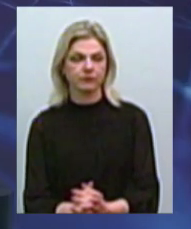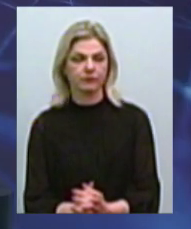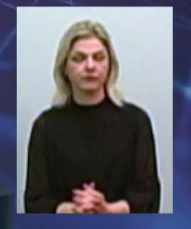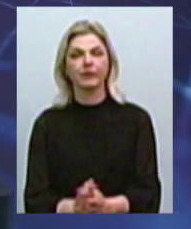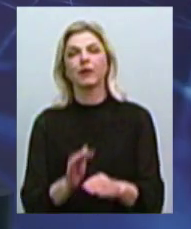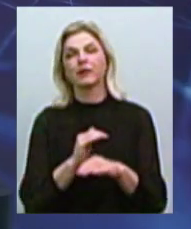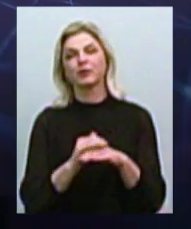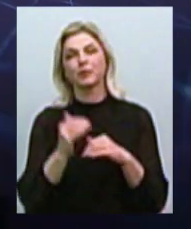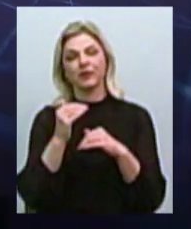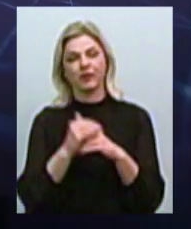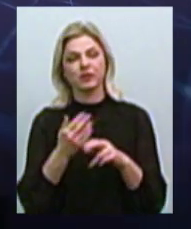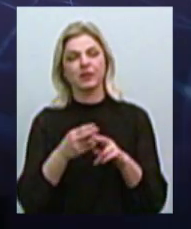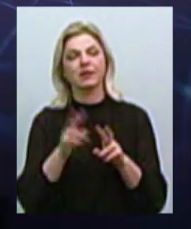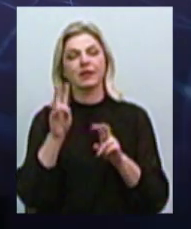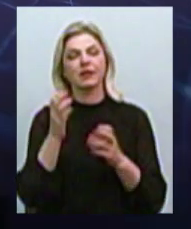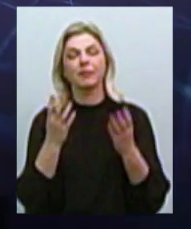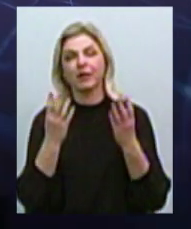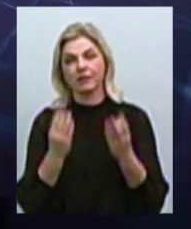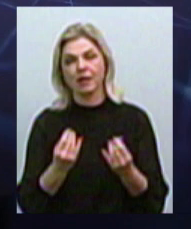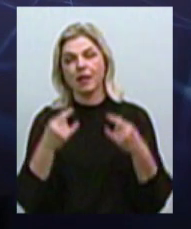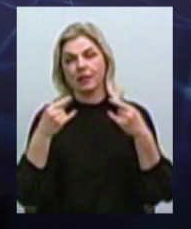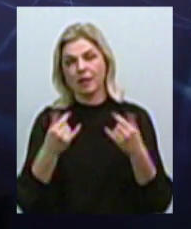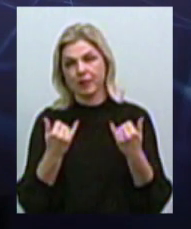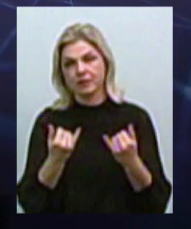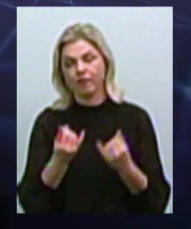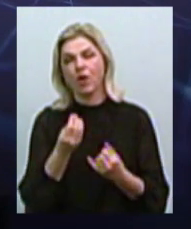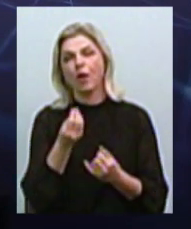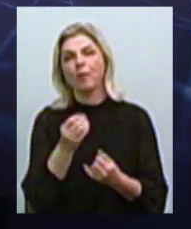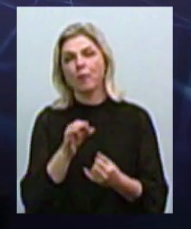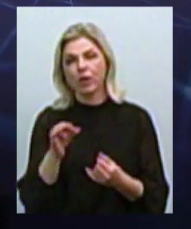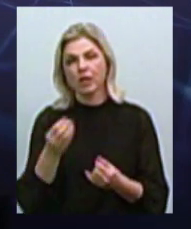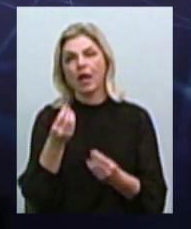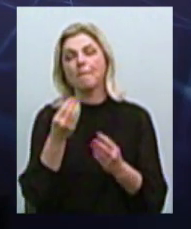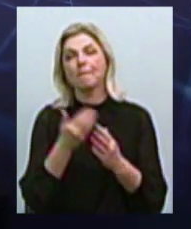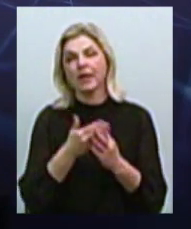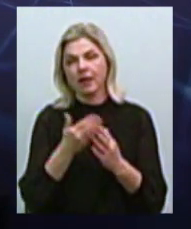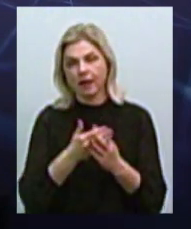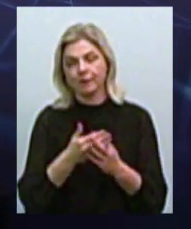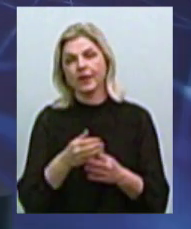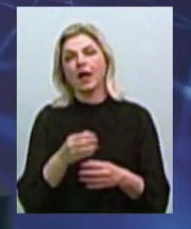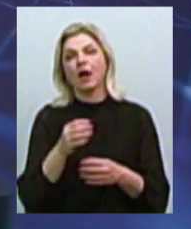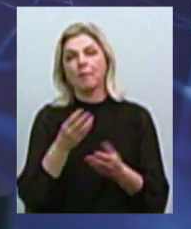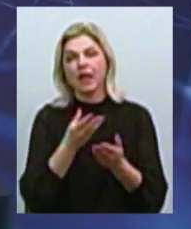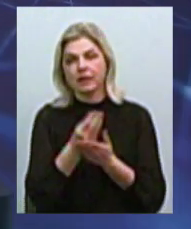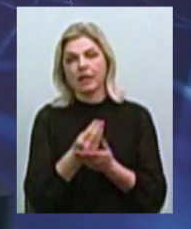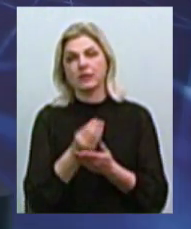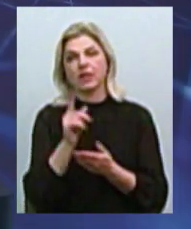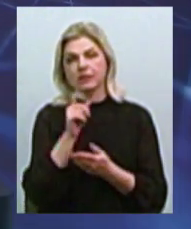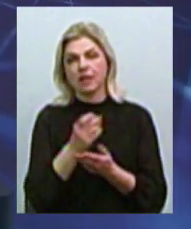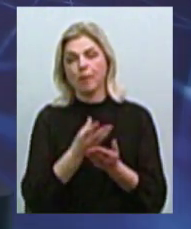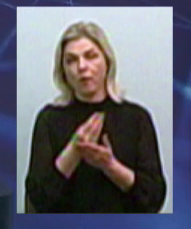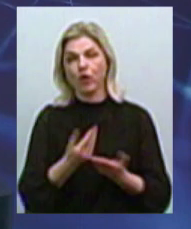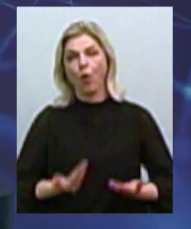Добрий вечір, це тема дня, а тема нашого ефіру – монетизація пільг. У платіжках миколаївців за спожиті в жовтні